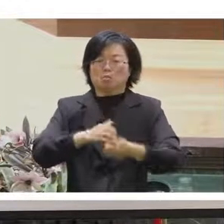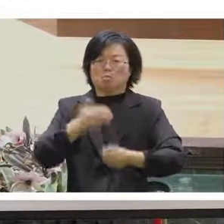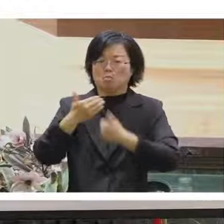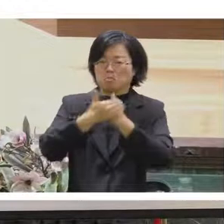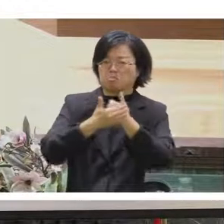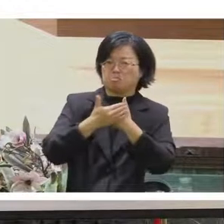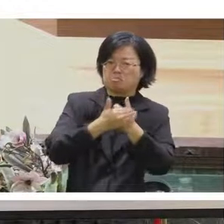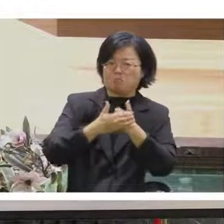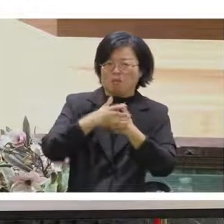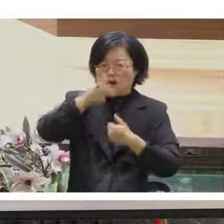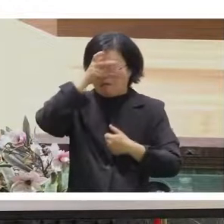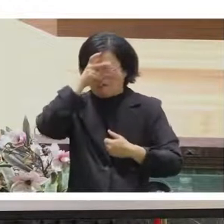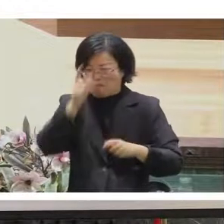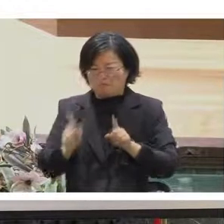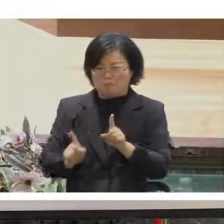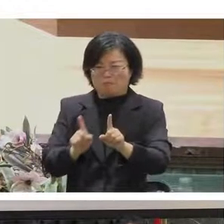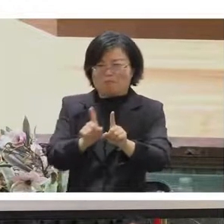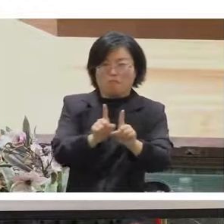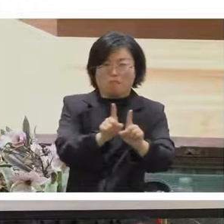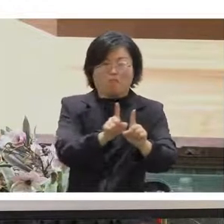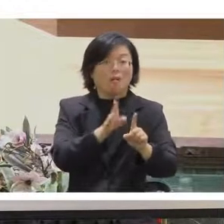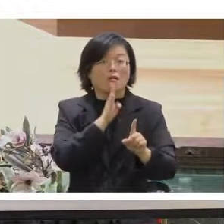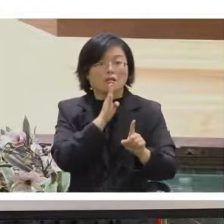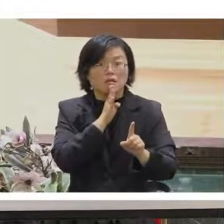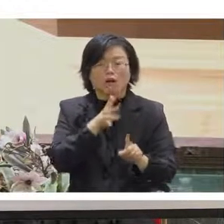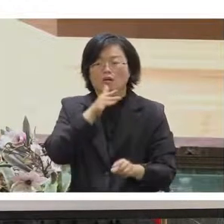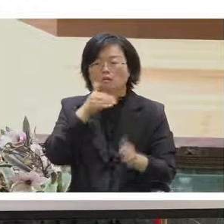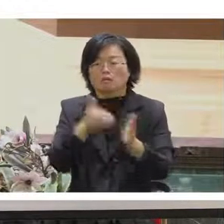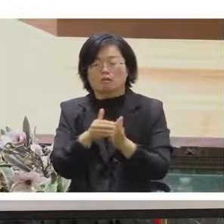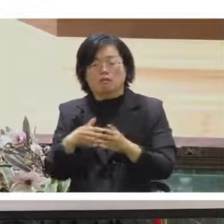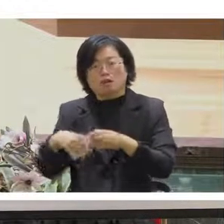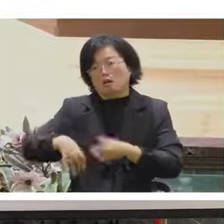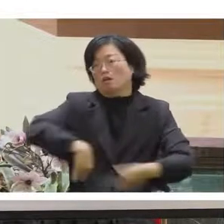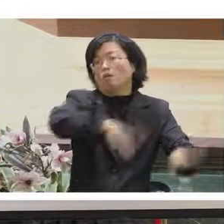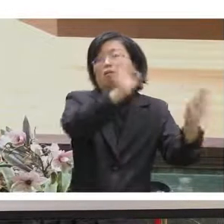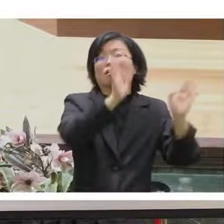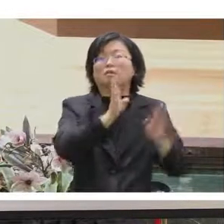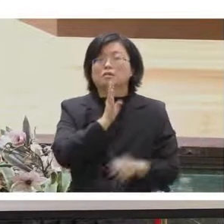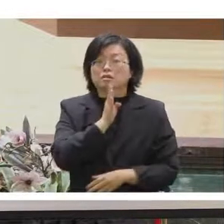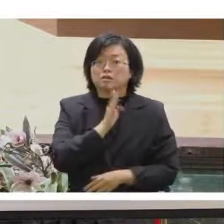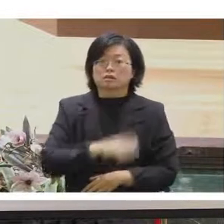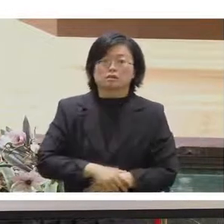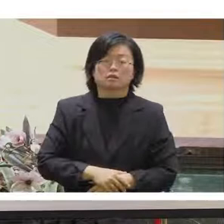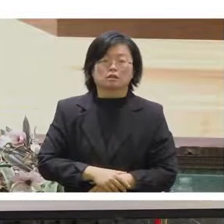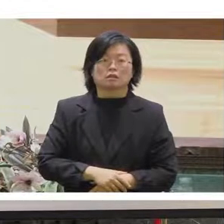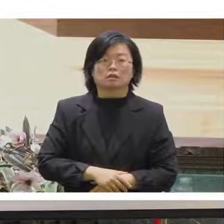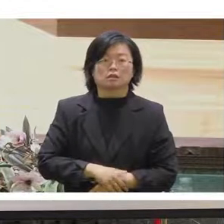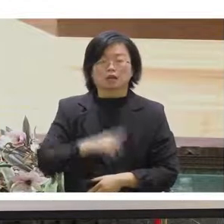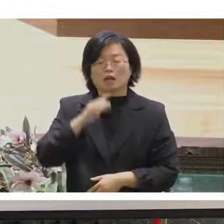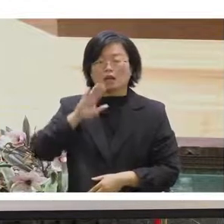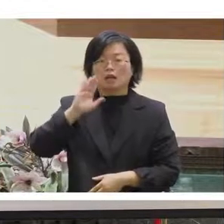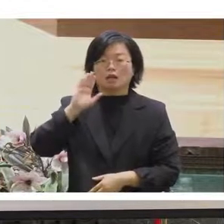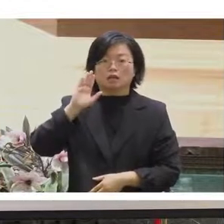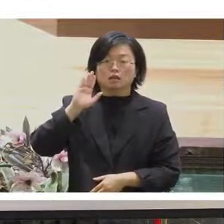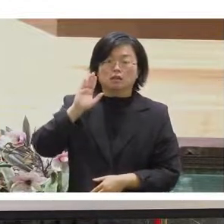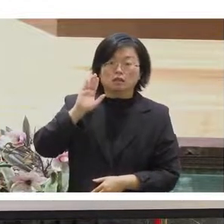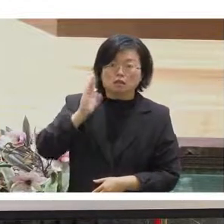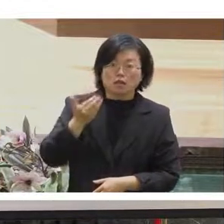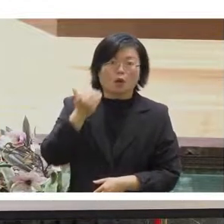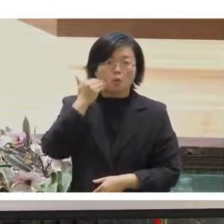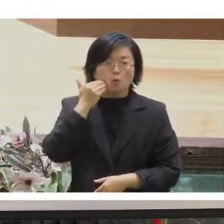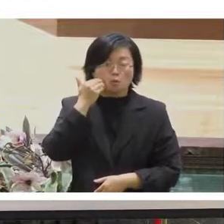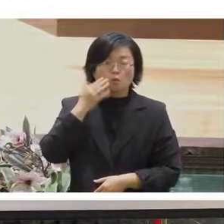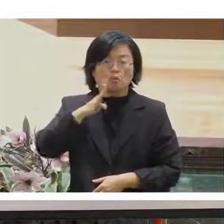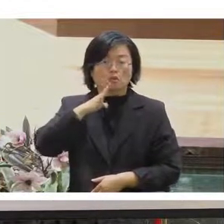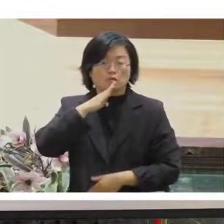隨乎啦隨乎一起走進來講完他就走了但在線上活動如果希望總統的那一段不要斷掉通常會採